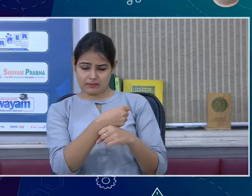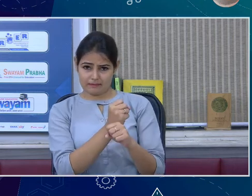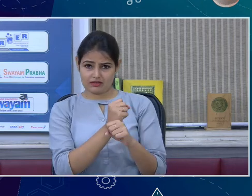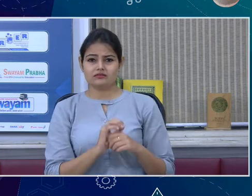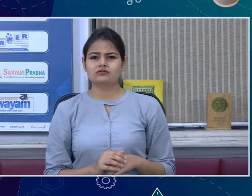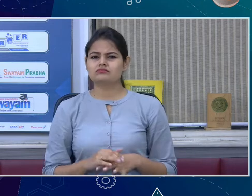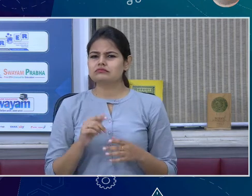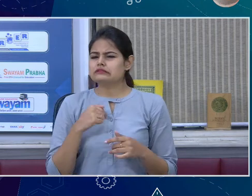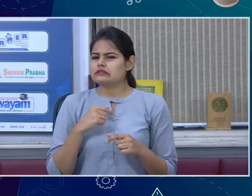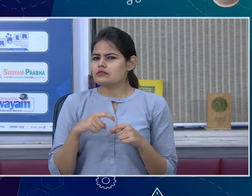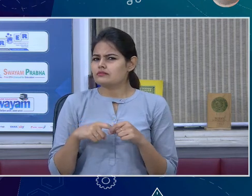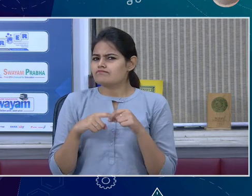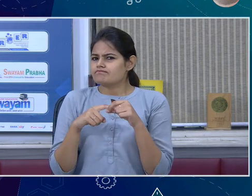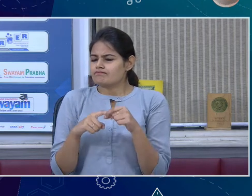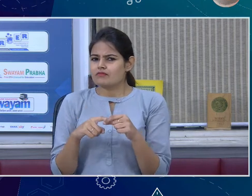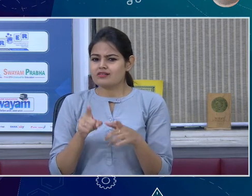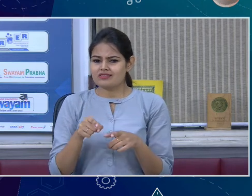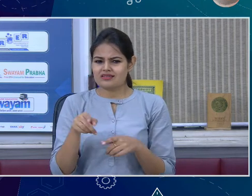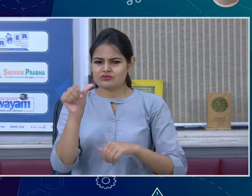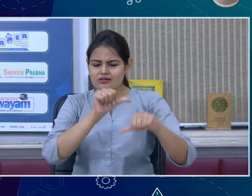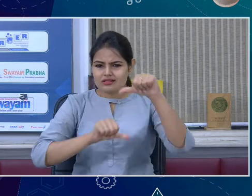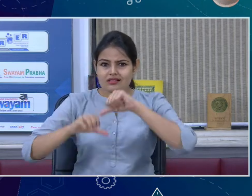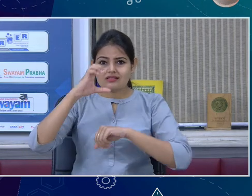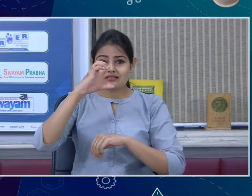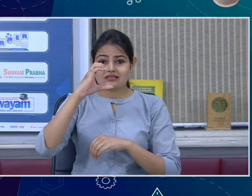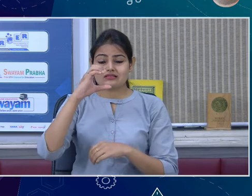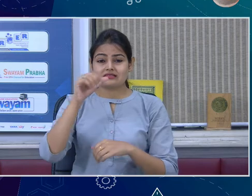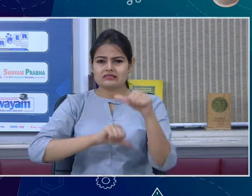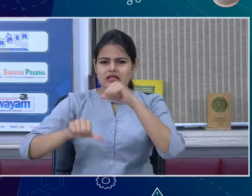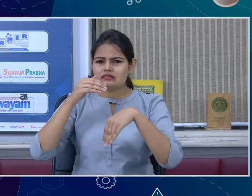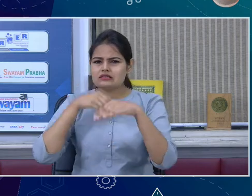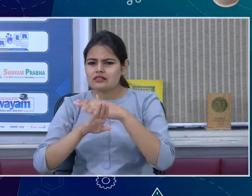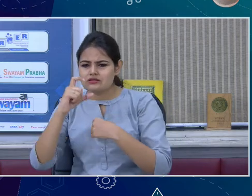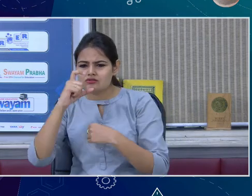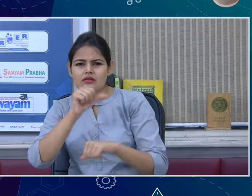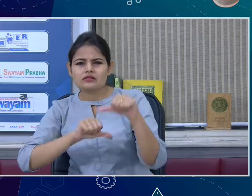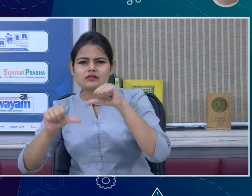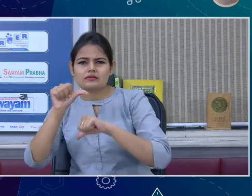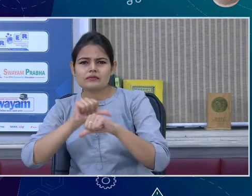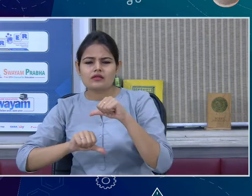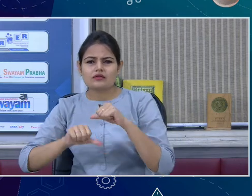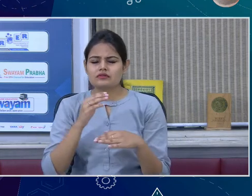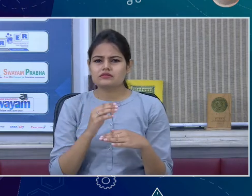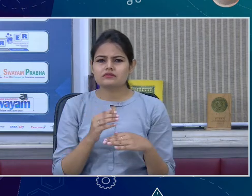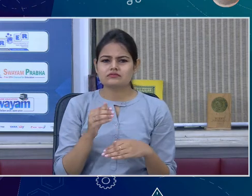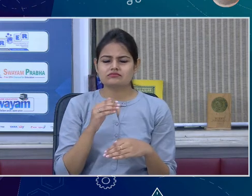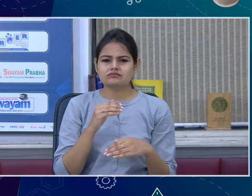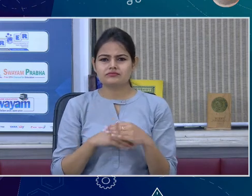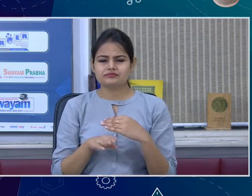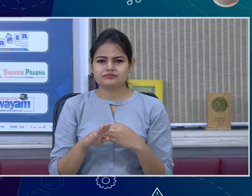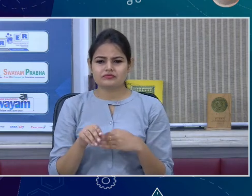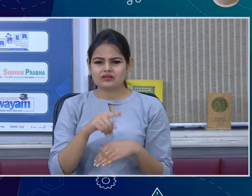the advanced version of chemistry and as we talk about junior high school, there is a normal science the